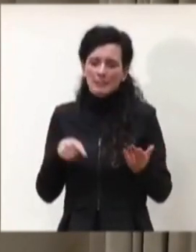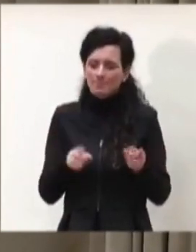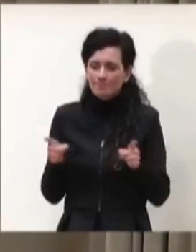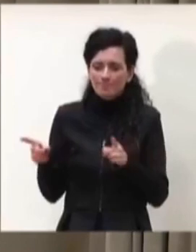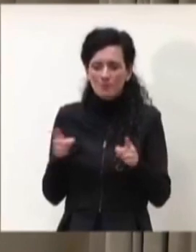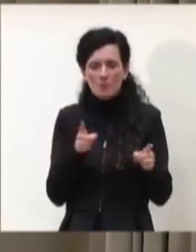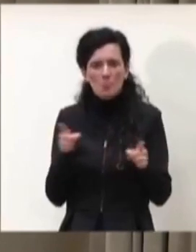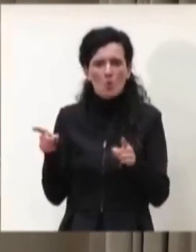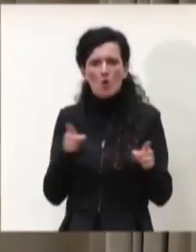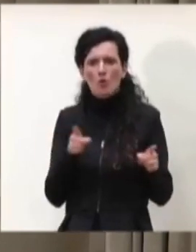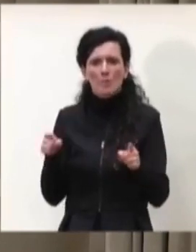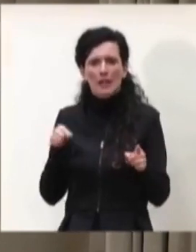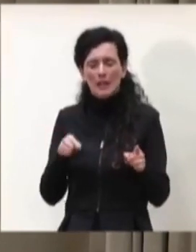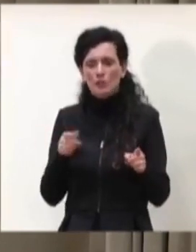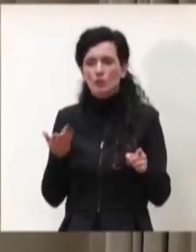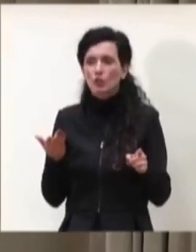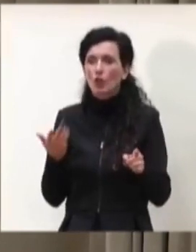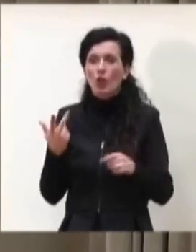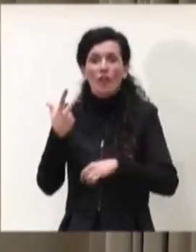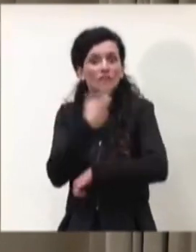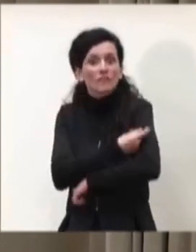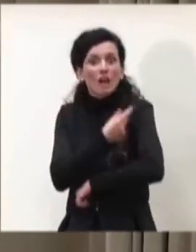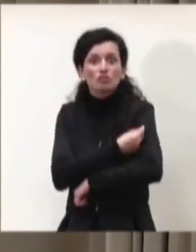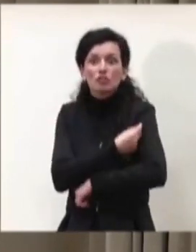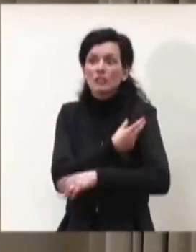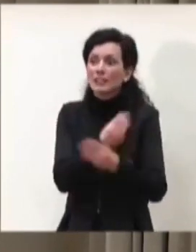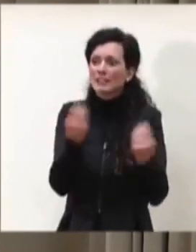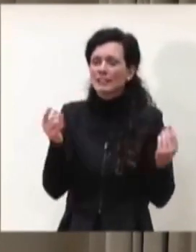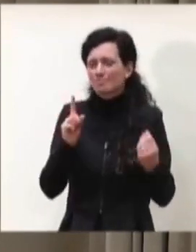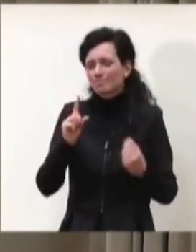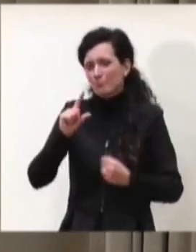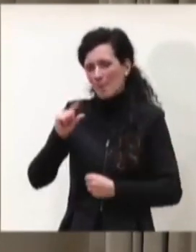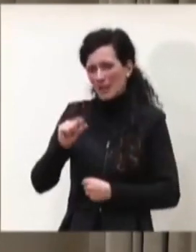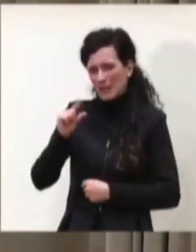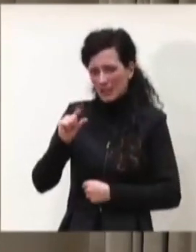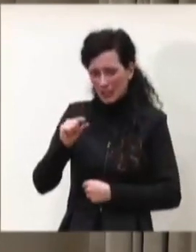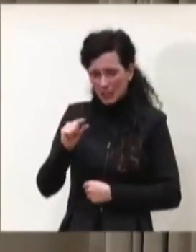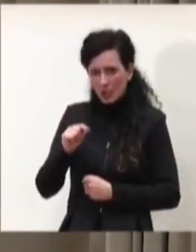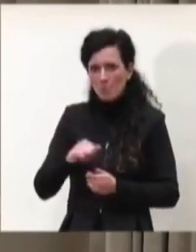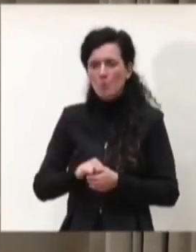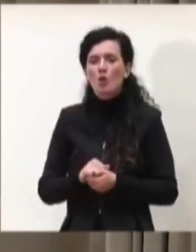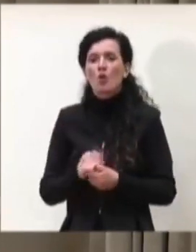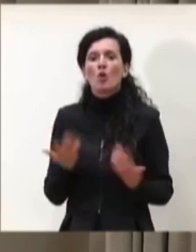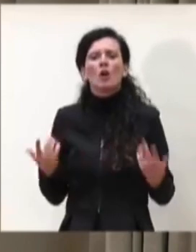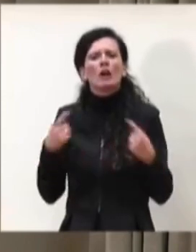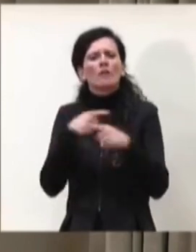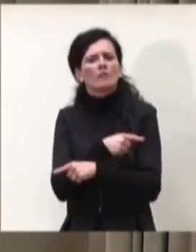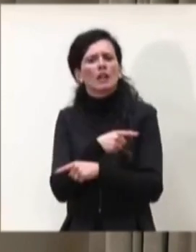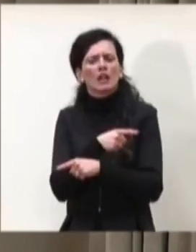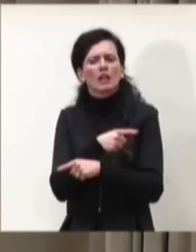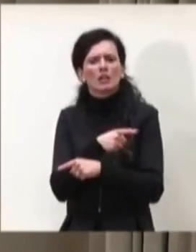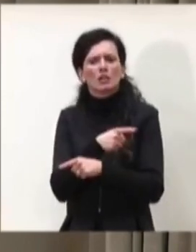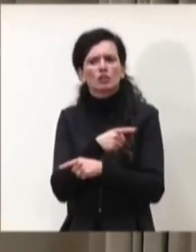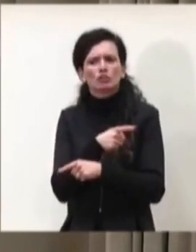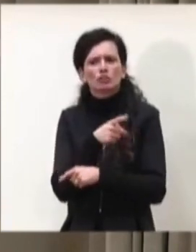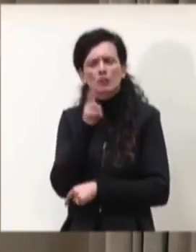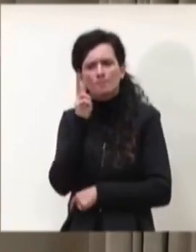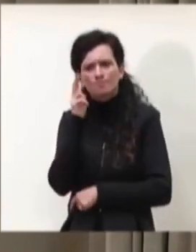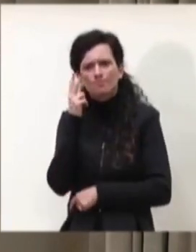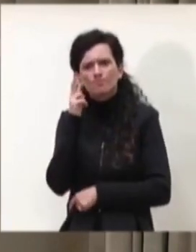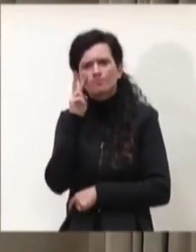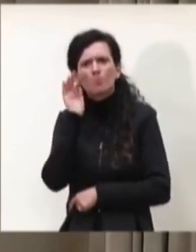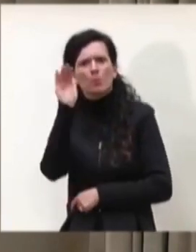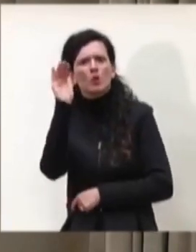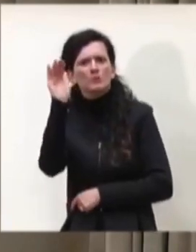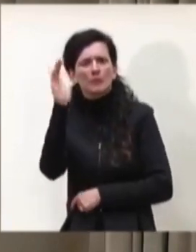copertura minima, mentre invece le prospettive e le proiezioni che indicano i dati